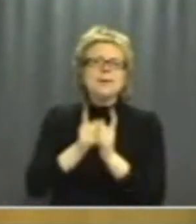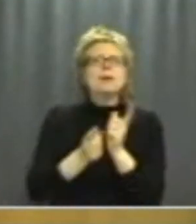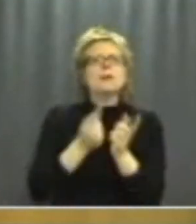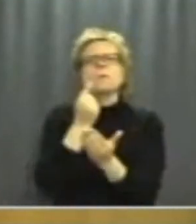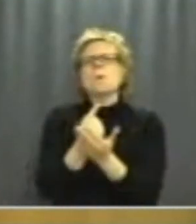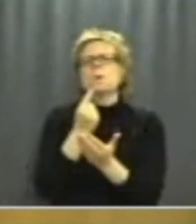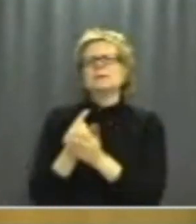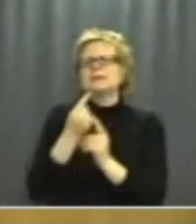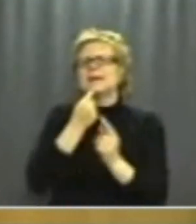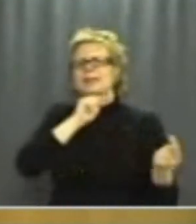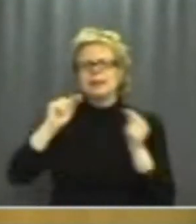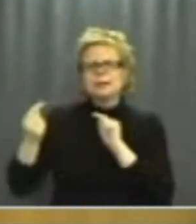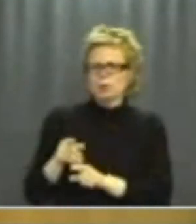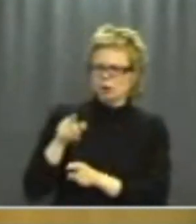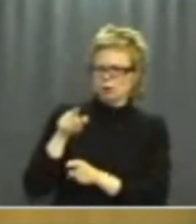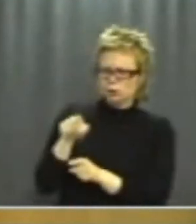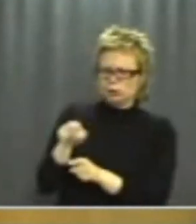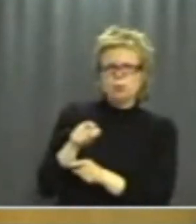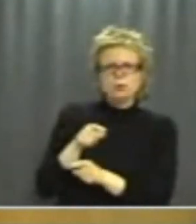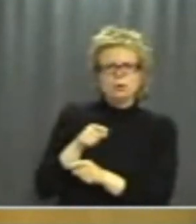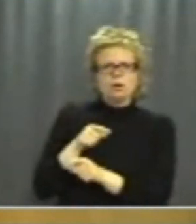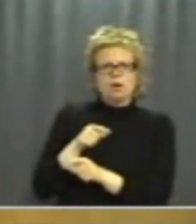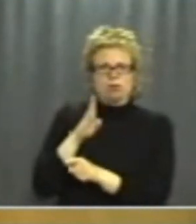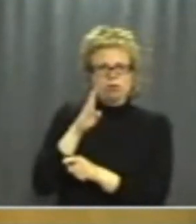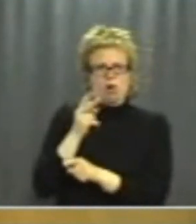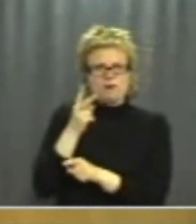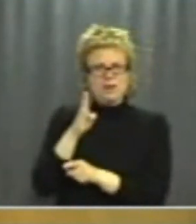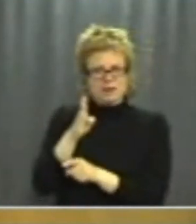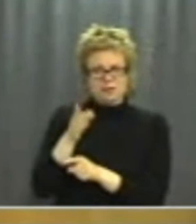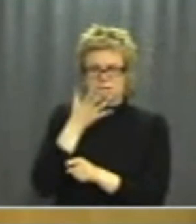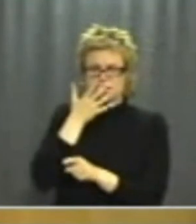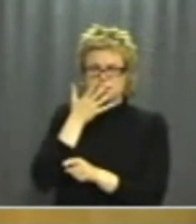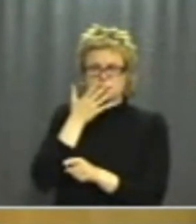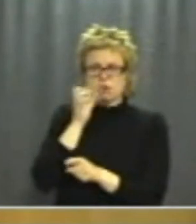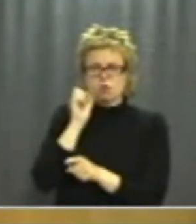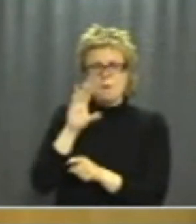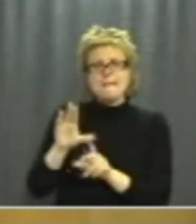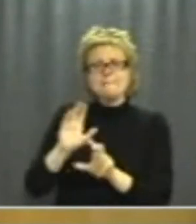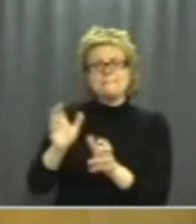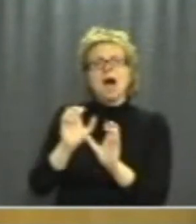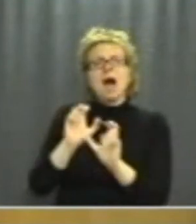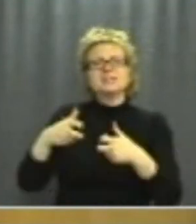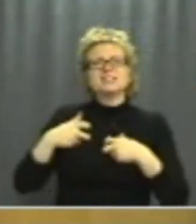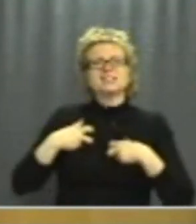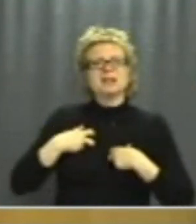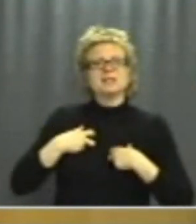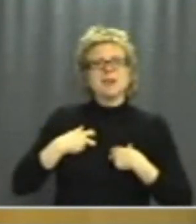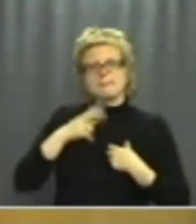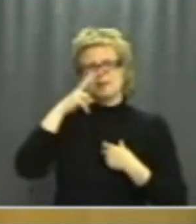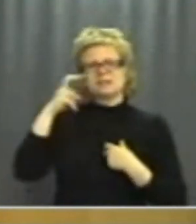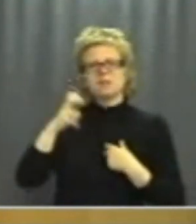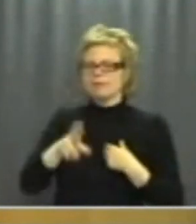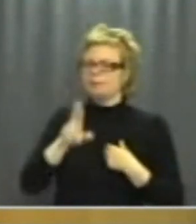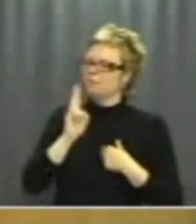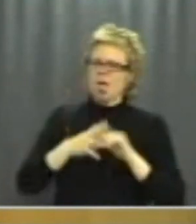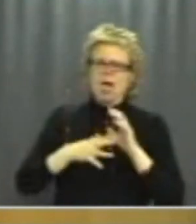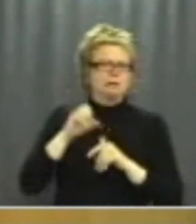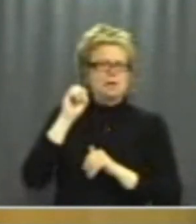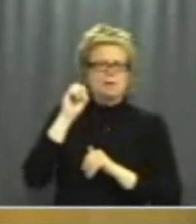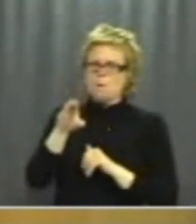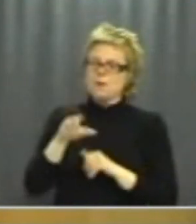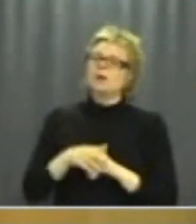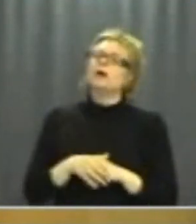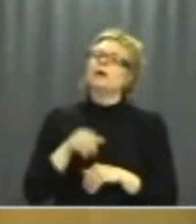diskussion när du då, Davidlid, diskuterar utifrån ett medarbeteperspektiv. För det är egentligen inte vad det handlar om. Det här har